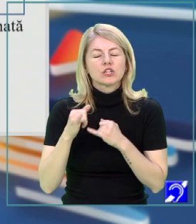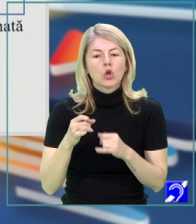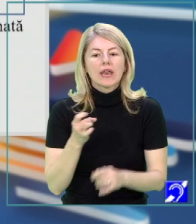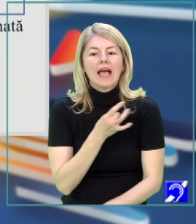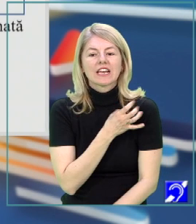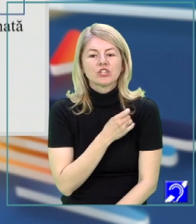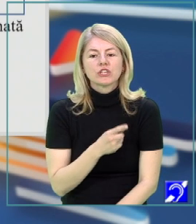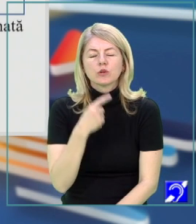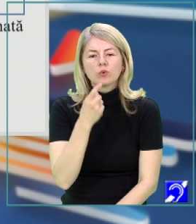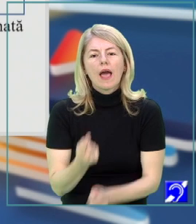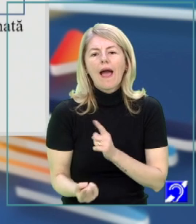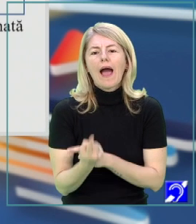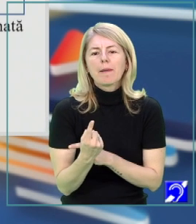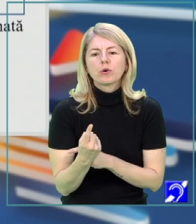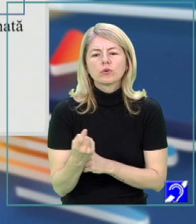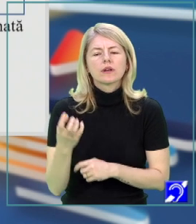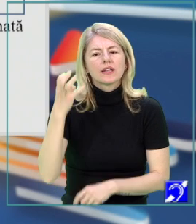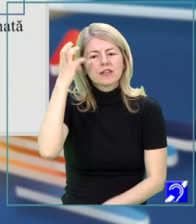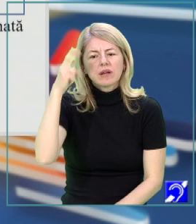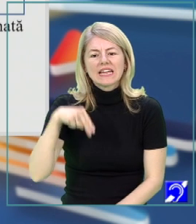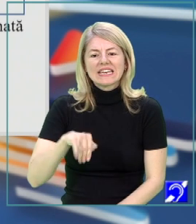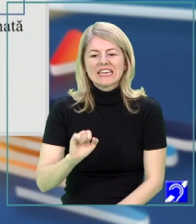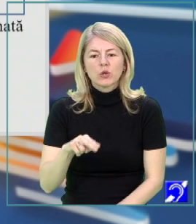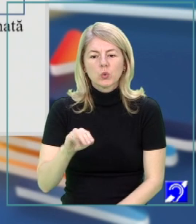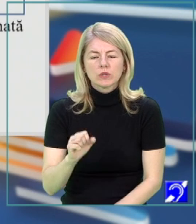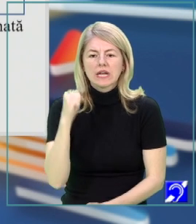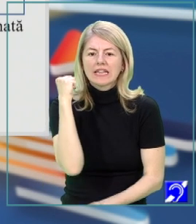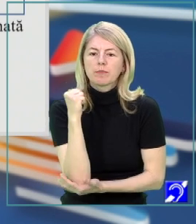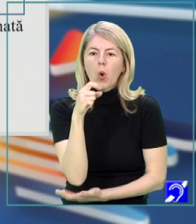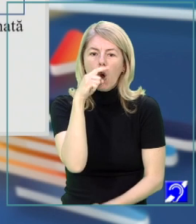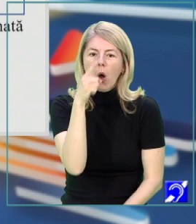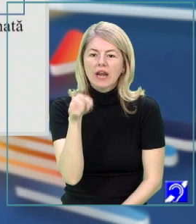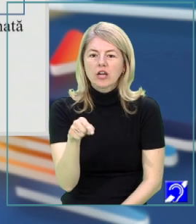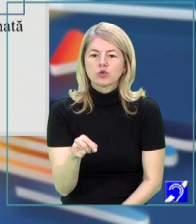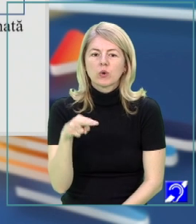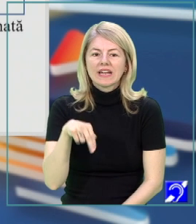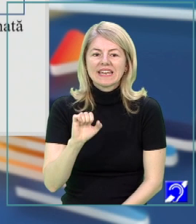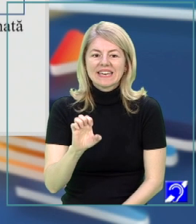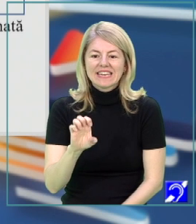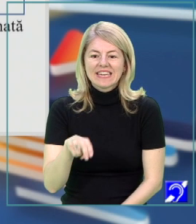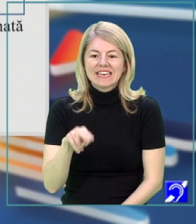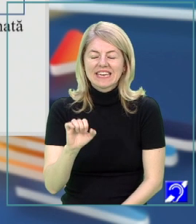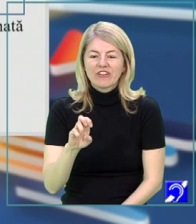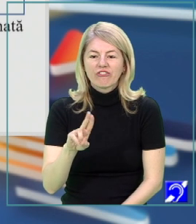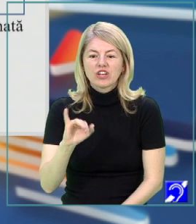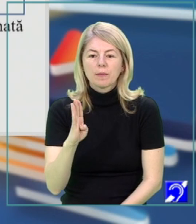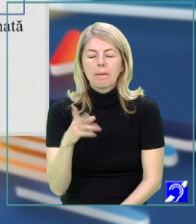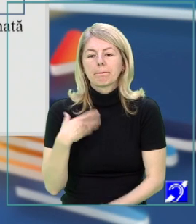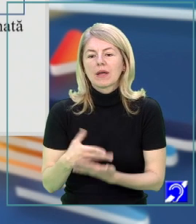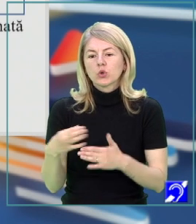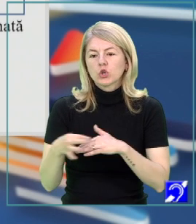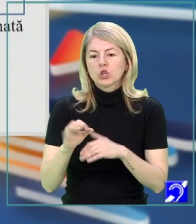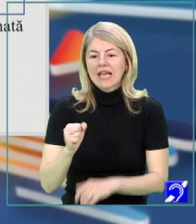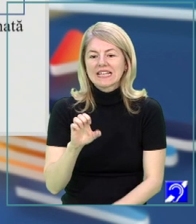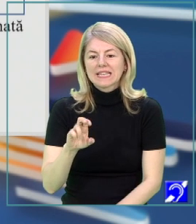speculează că ar fi apărut încă din timpul regelui Ninus, întemeietorul orașelor Ninive și Babilon, pentru soția sa, Semiramida.